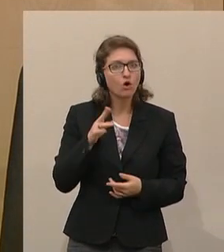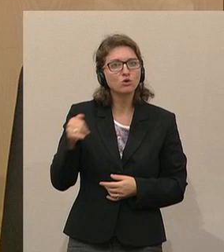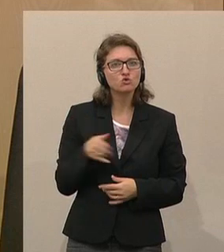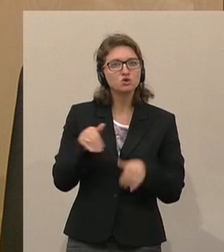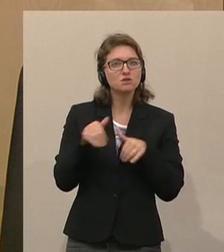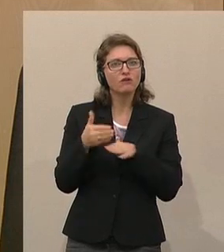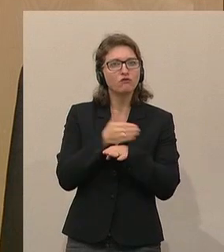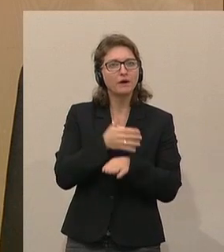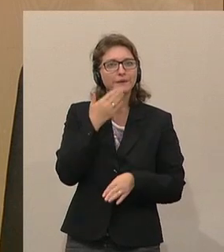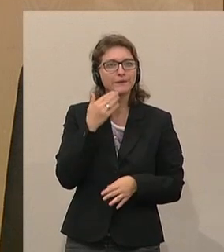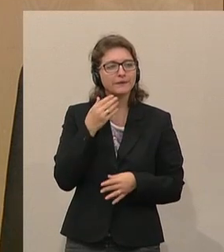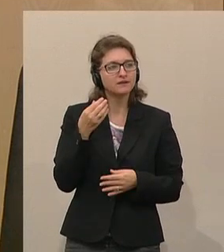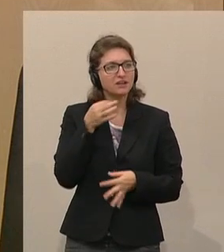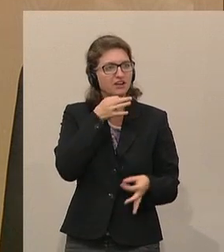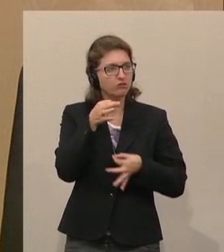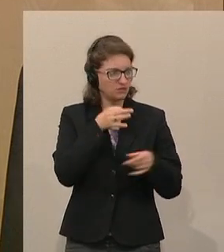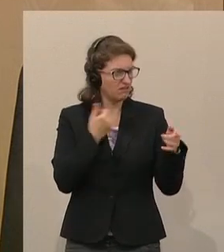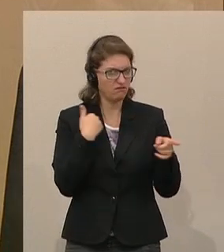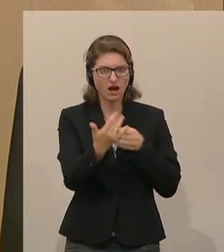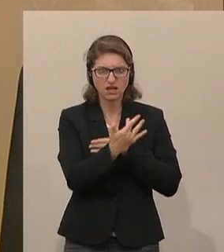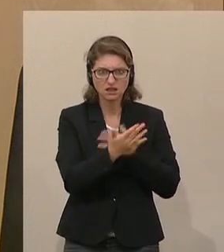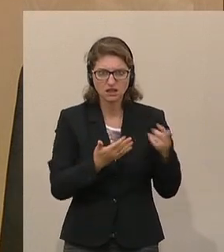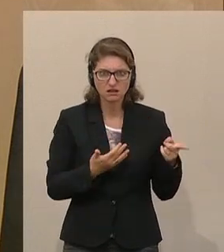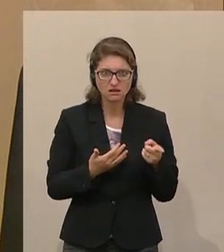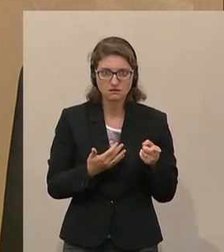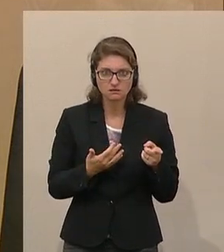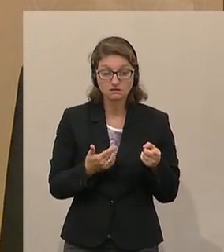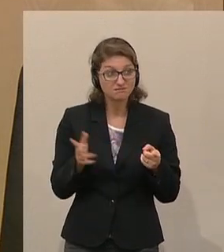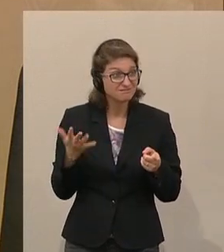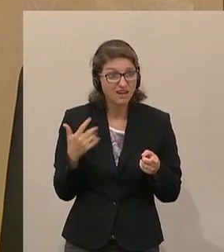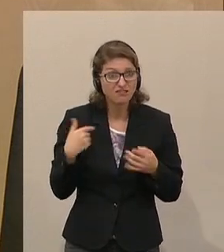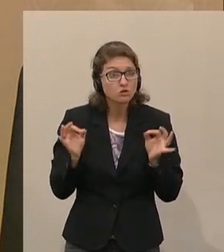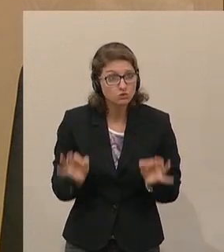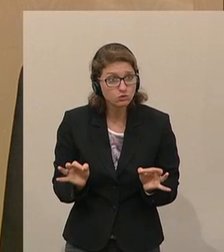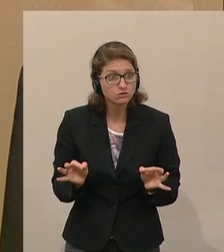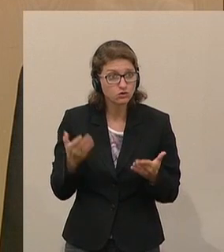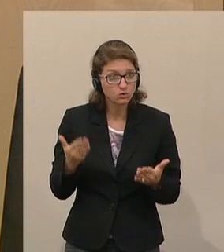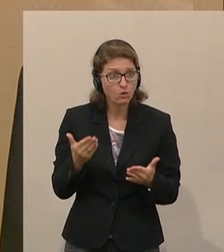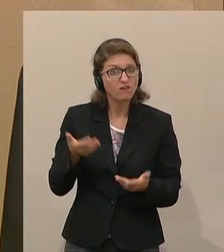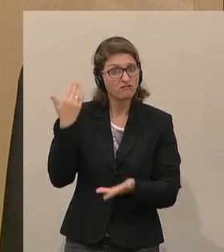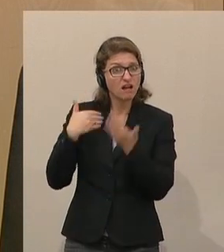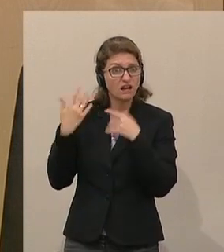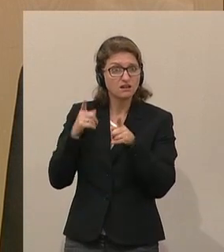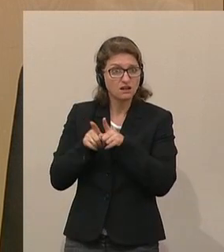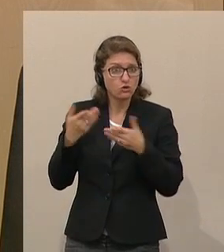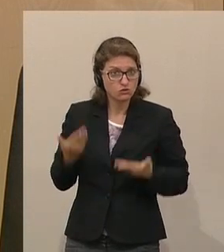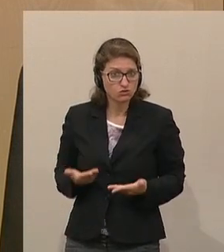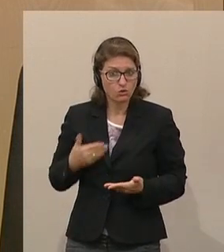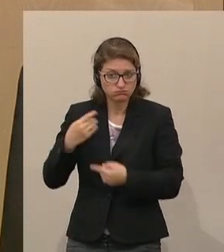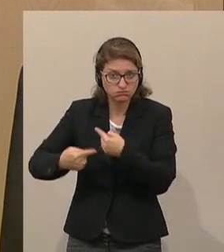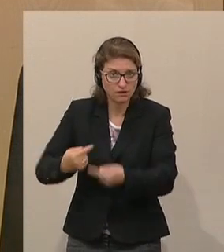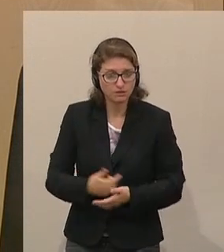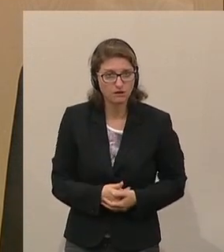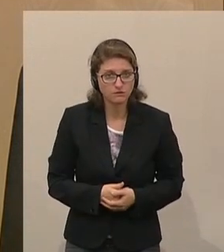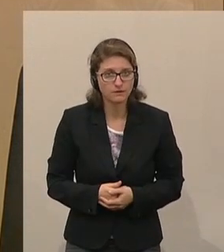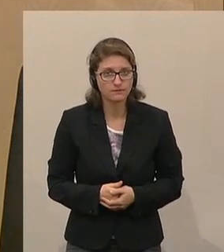informiert wurde. Das ist ja auch eine Kritik, die es gibt. Aber es war gut so, dass das in der Vergangenheit auch so gehandhabt worden ist. So,